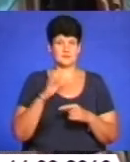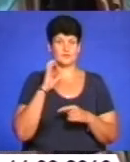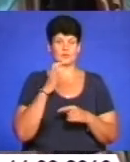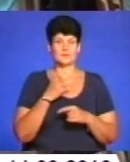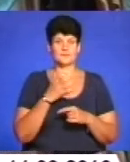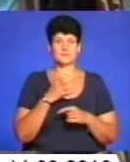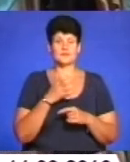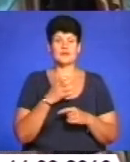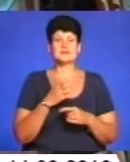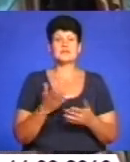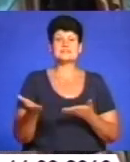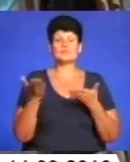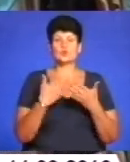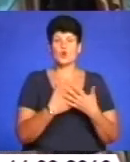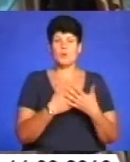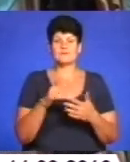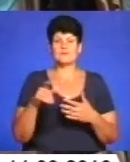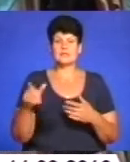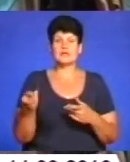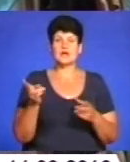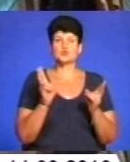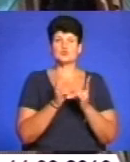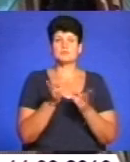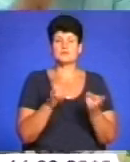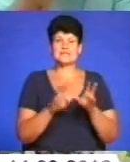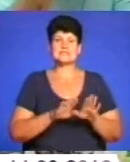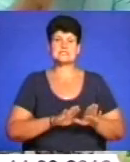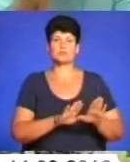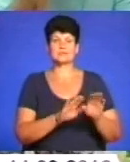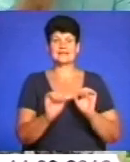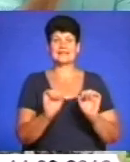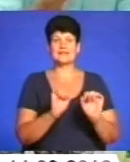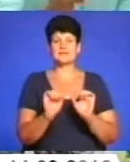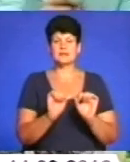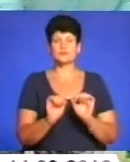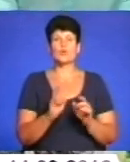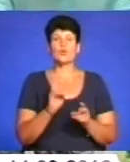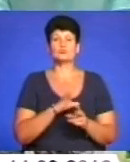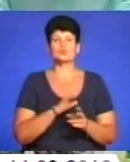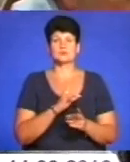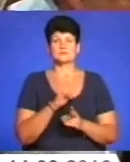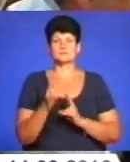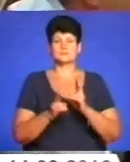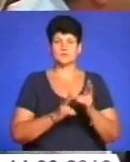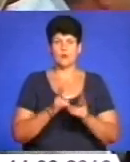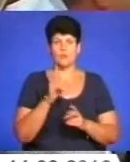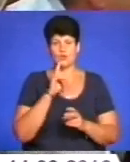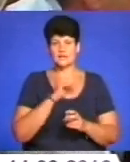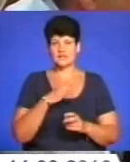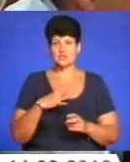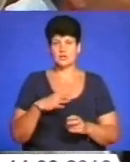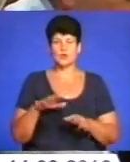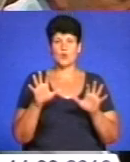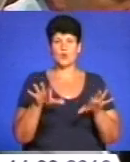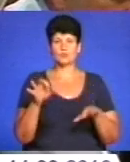На запрошення громадських активістів на зустріч прийшли здебільшого заступники керівників, до яких були претензії. Тож поки не дочекались голову